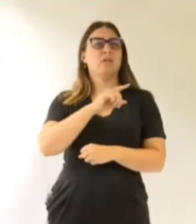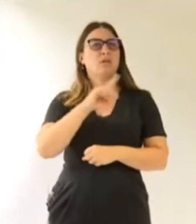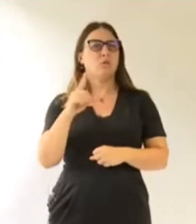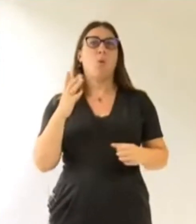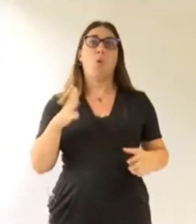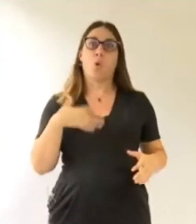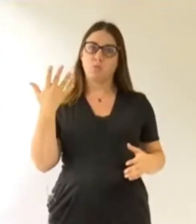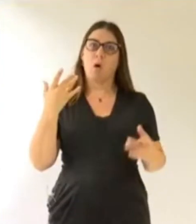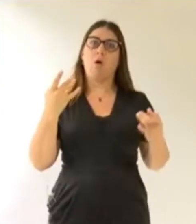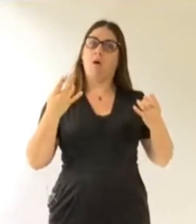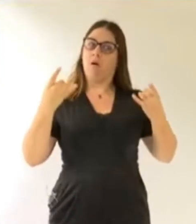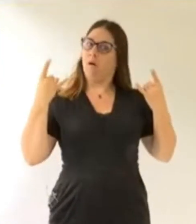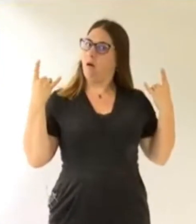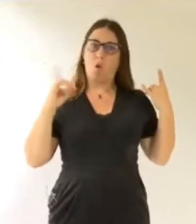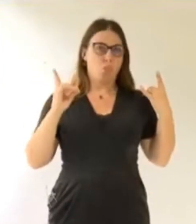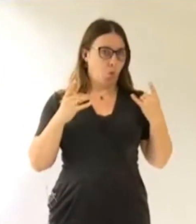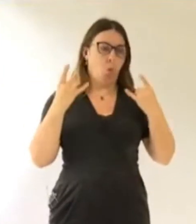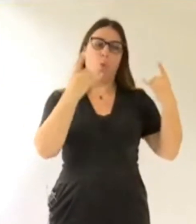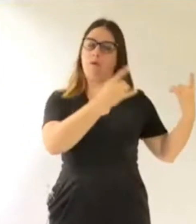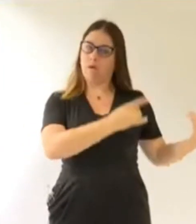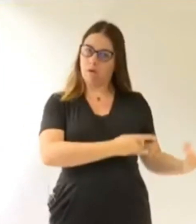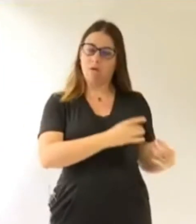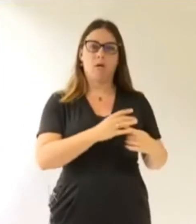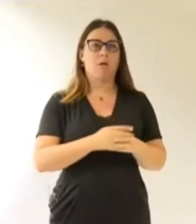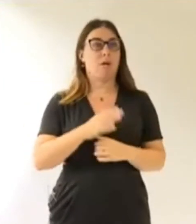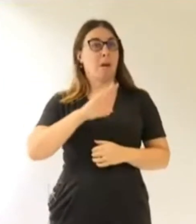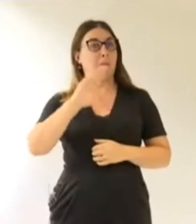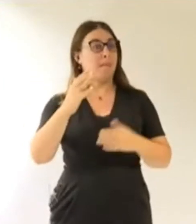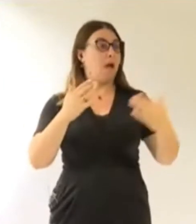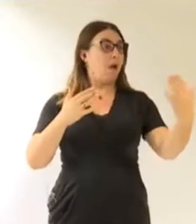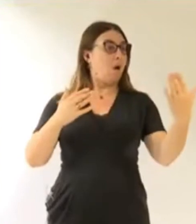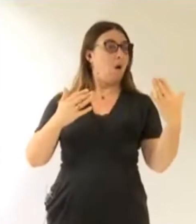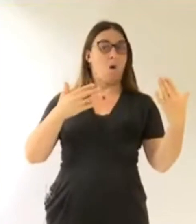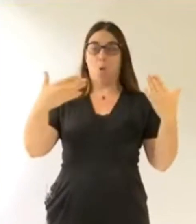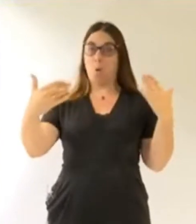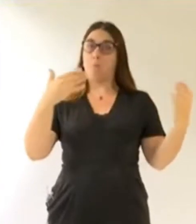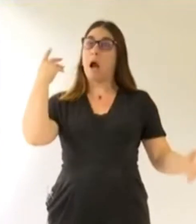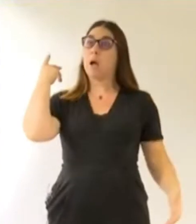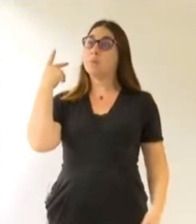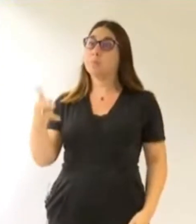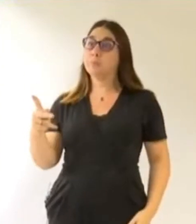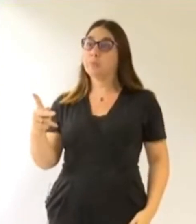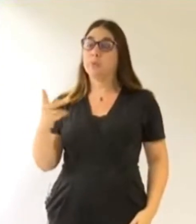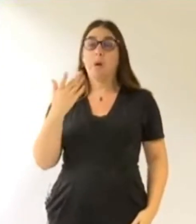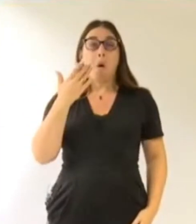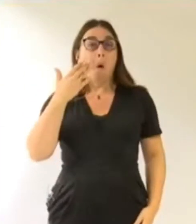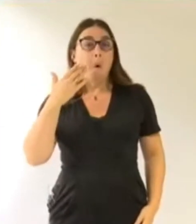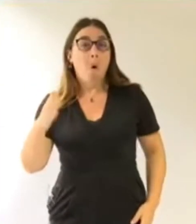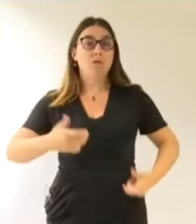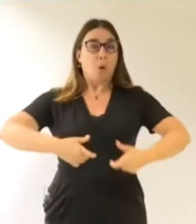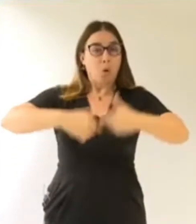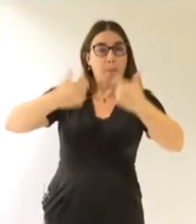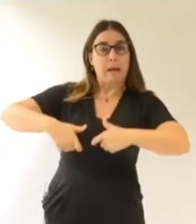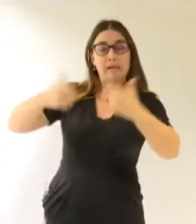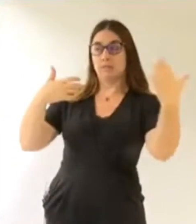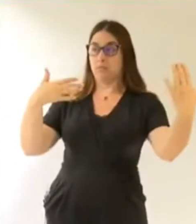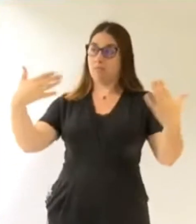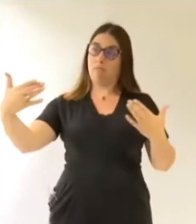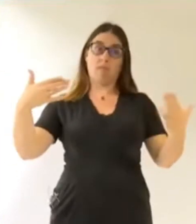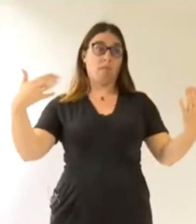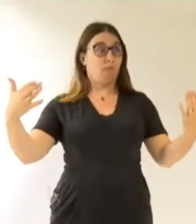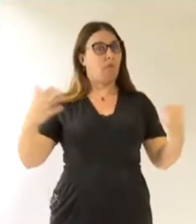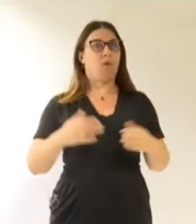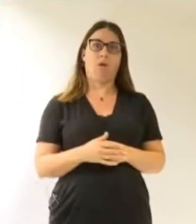nous avons de l'humilité, mais globalement, quand on les compare à vos autres réalisations urbanistiques, nous